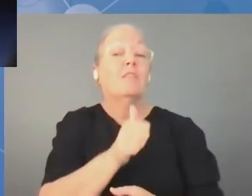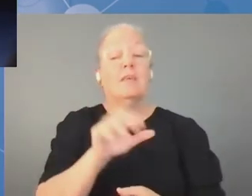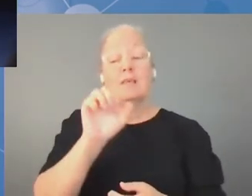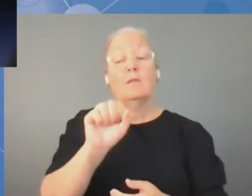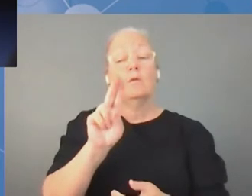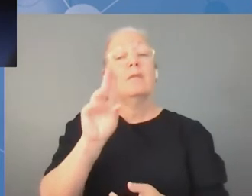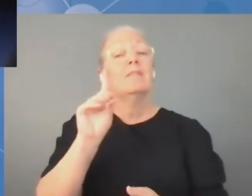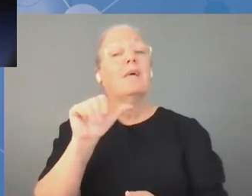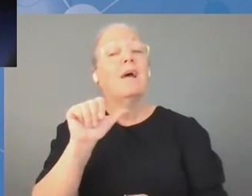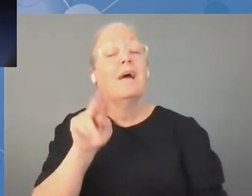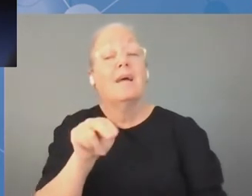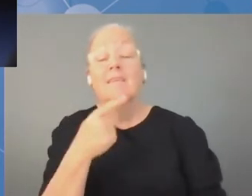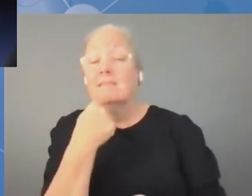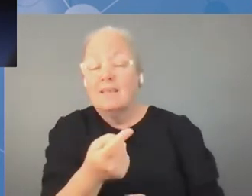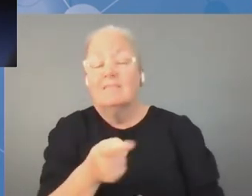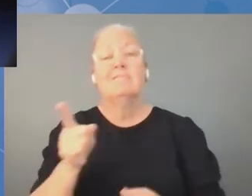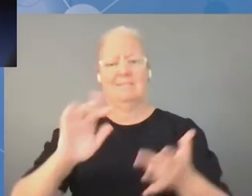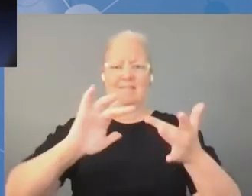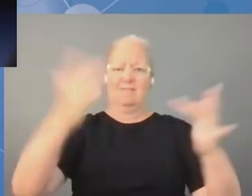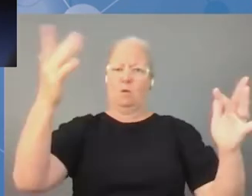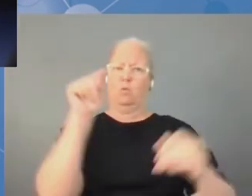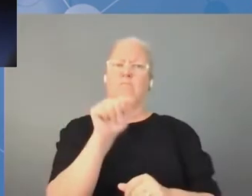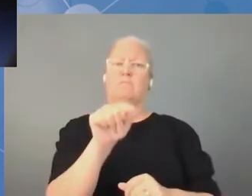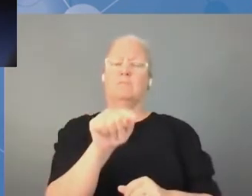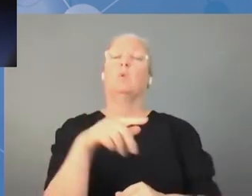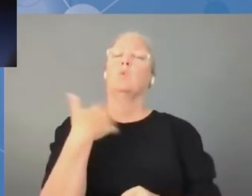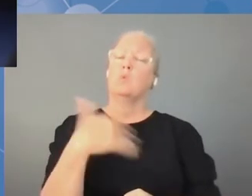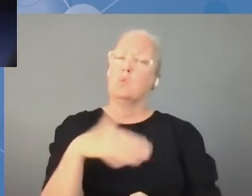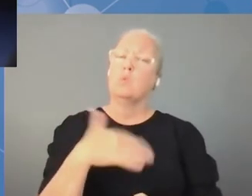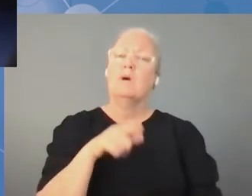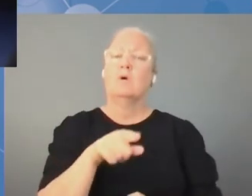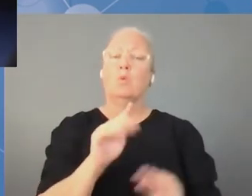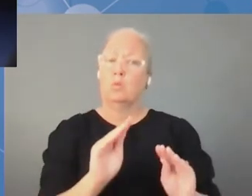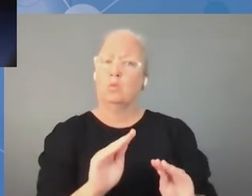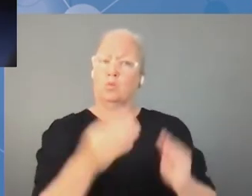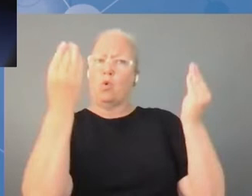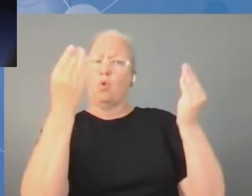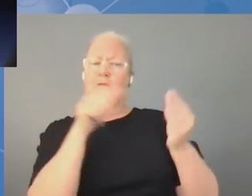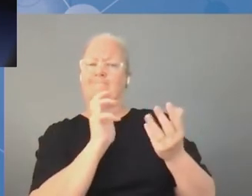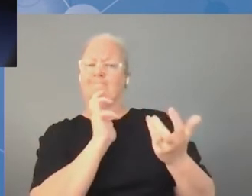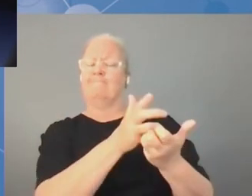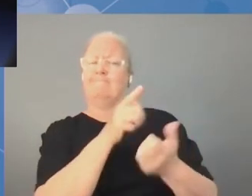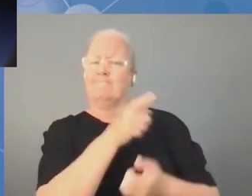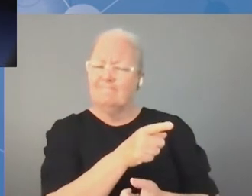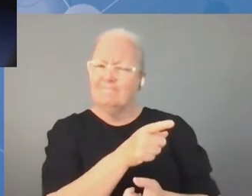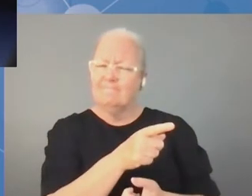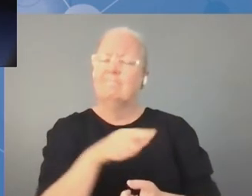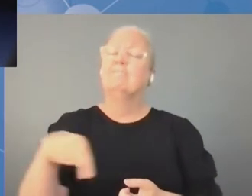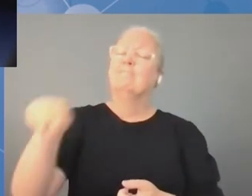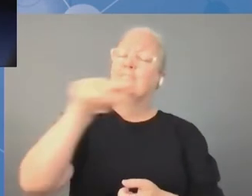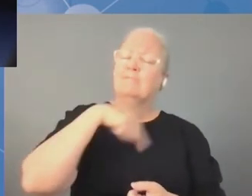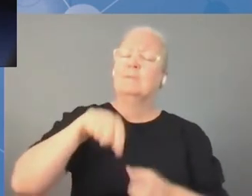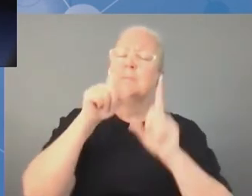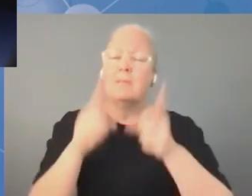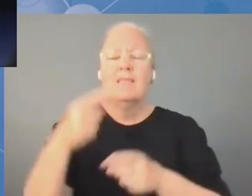pomyśleć o wszystkich młodych, którzy cierpią, bo nie mają wykształcenia, bo nie mają dostępu do wody, do